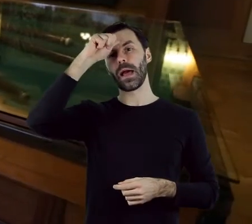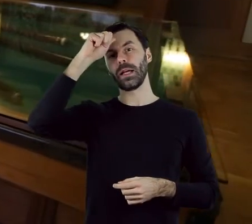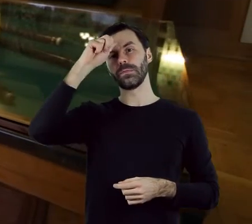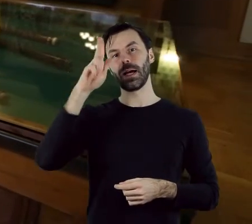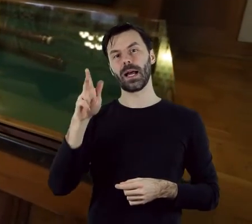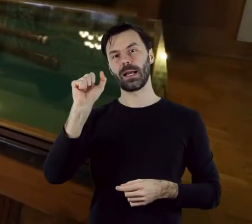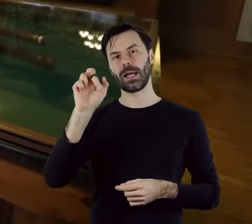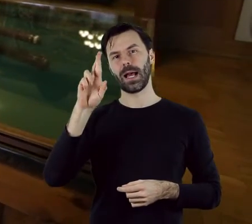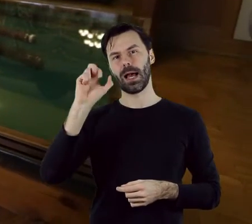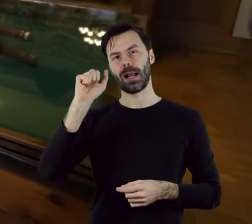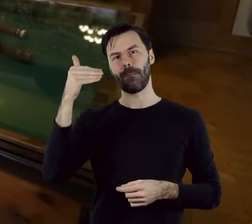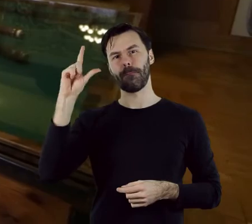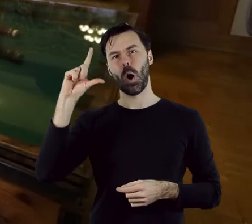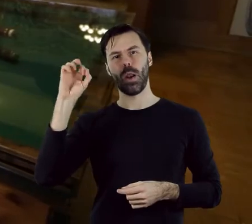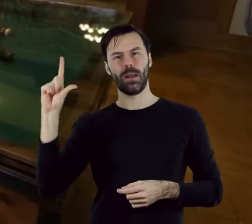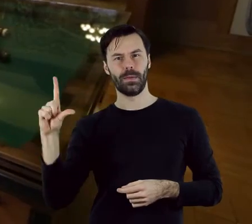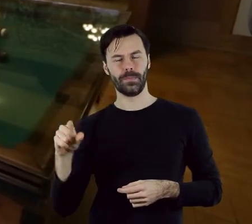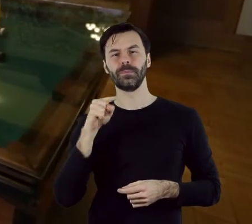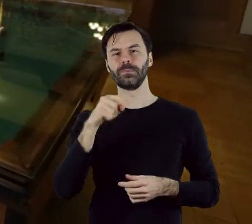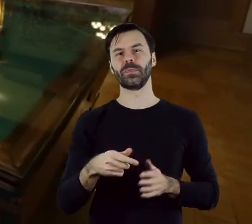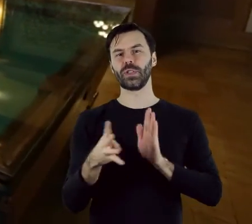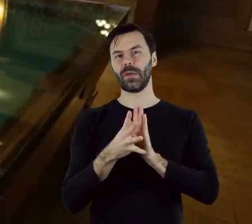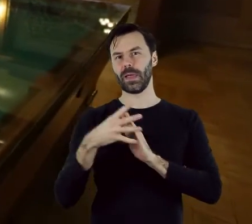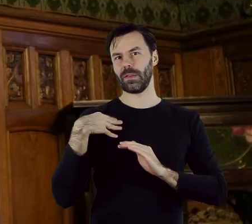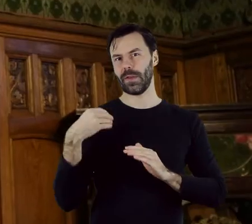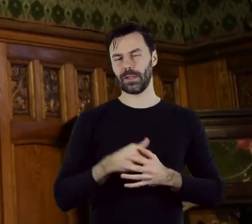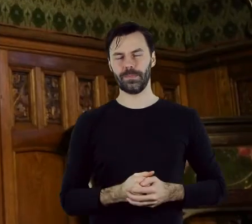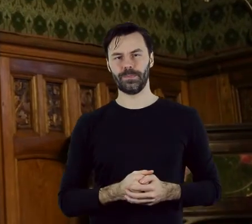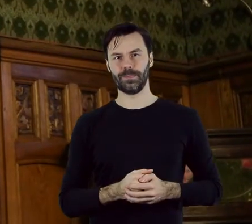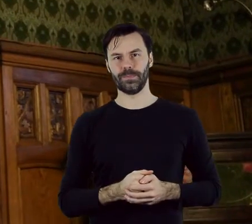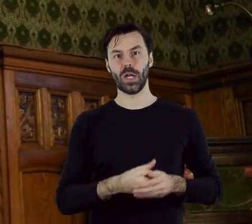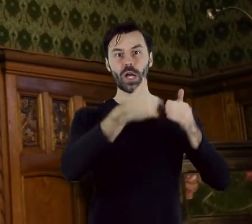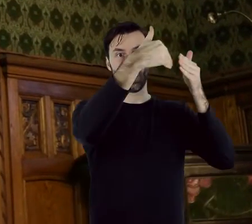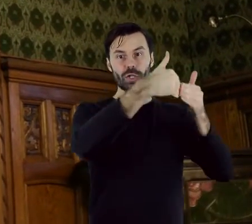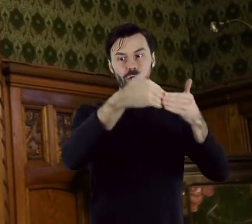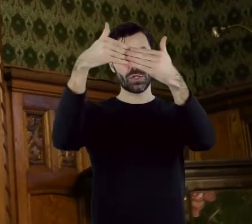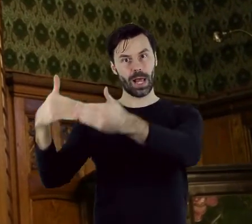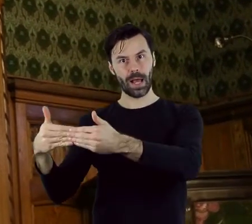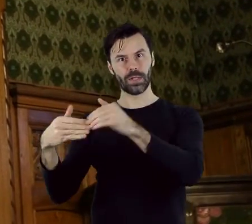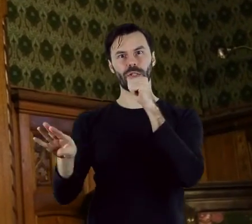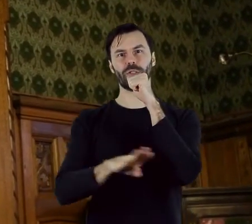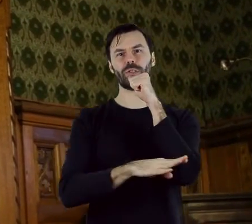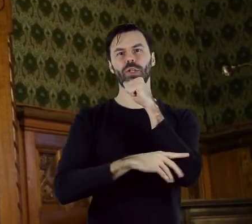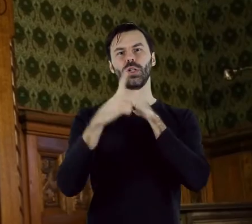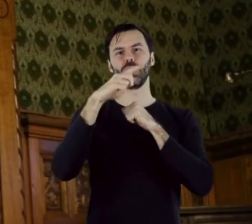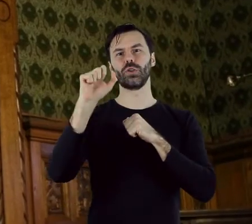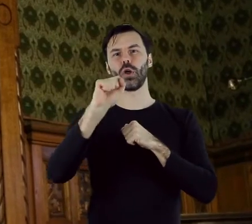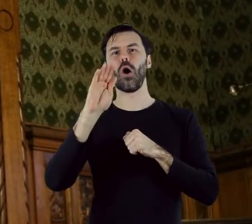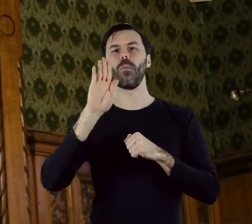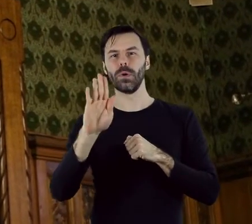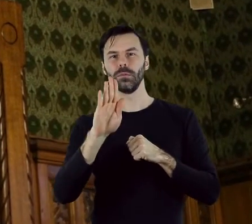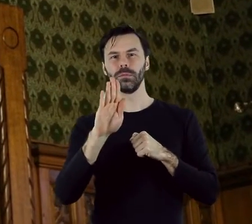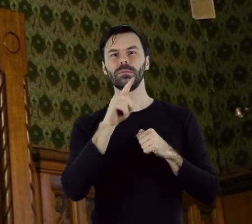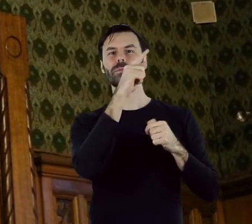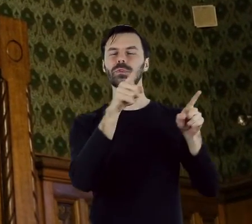popularnej w XIX wieku gry w karambol. Ściany wyłożone są dębową boazerią, której